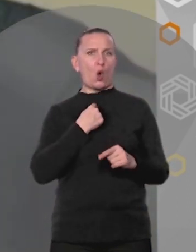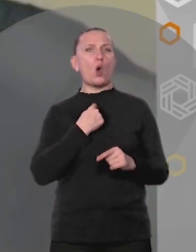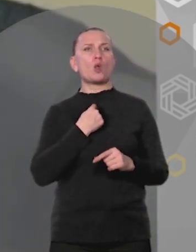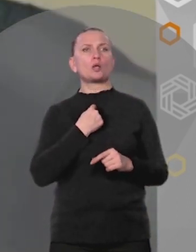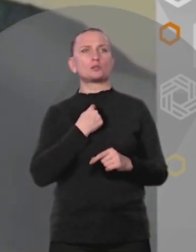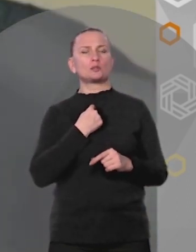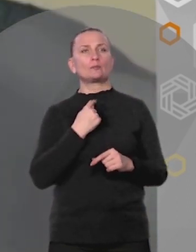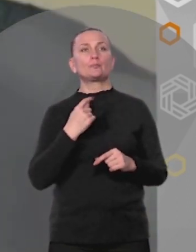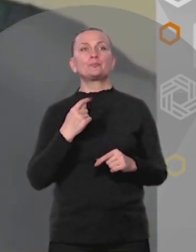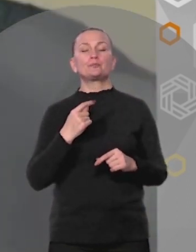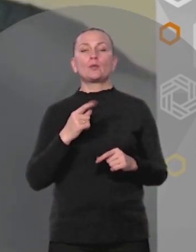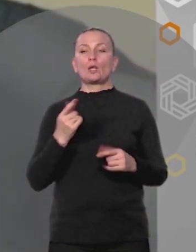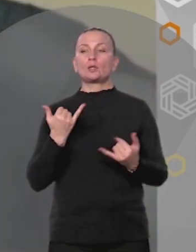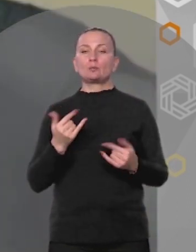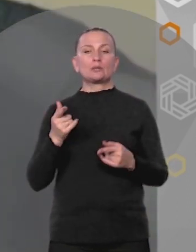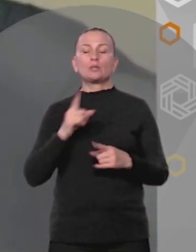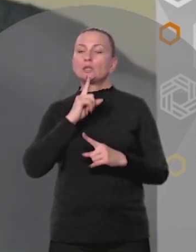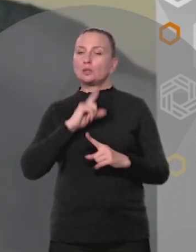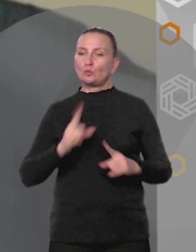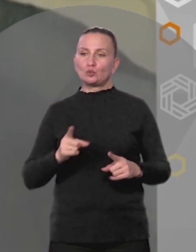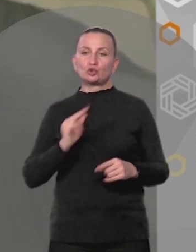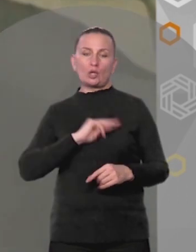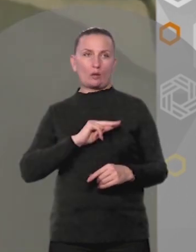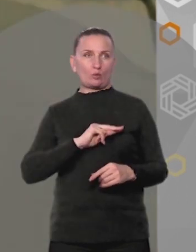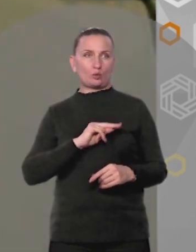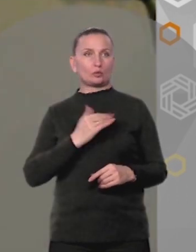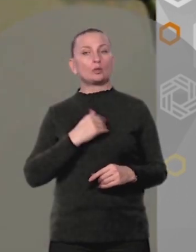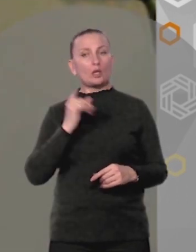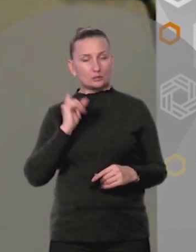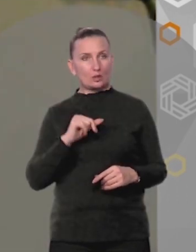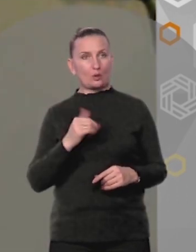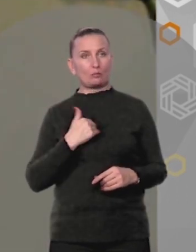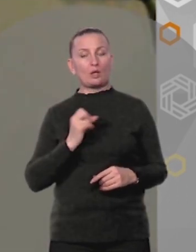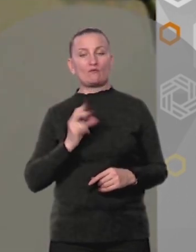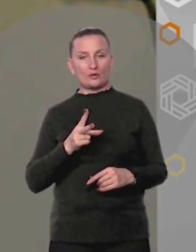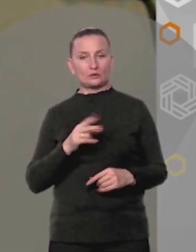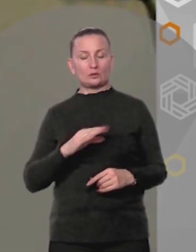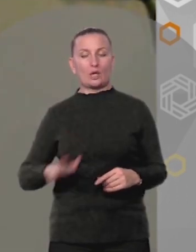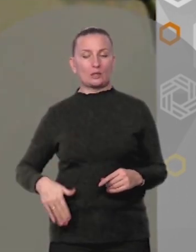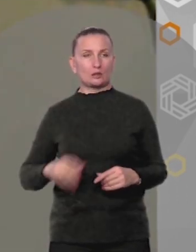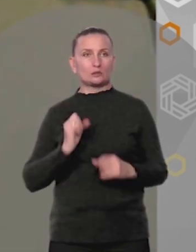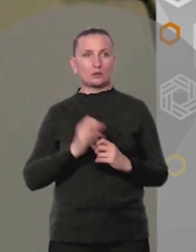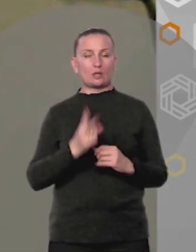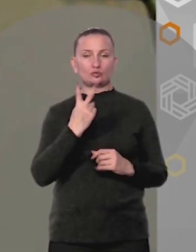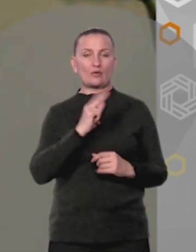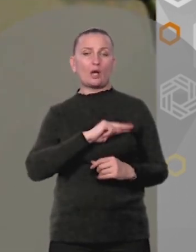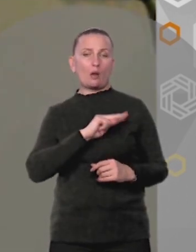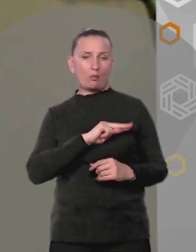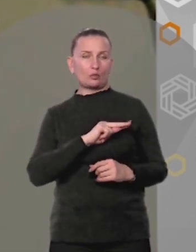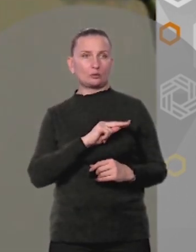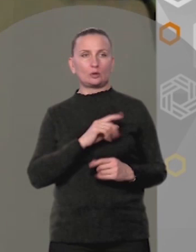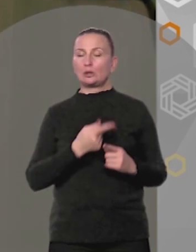такой Теперь ты не будешь работать Я знаю Меня выгнали из ноги Сразу с двух работ